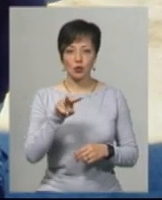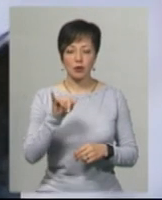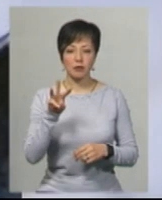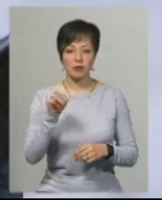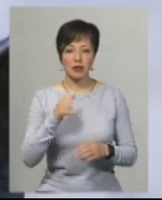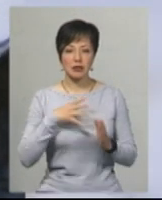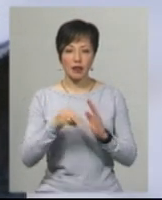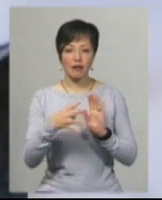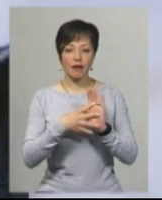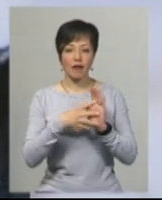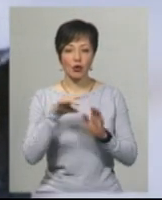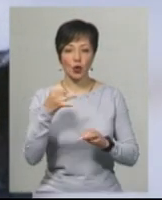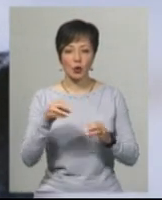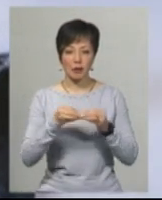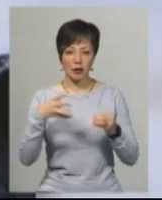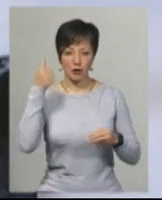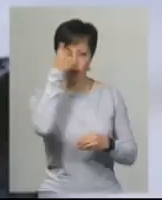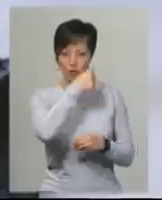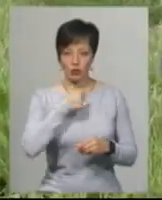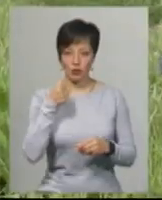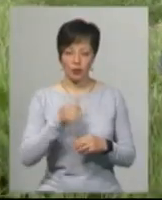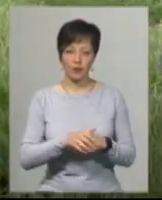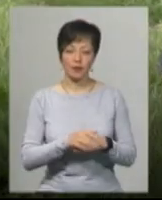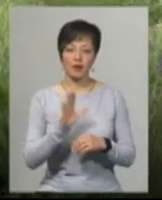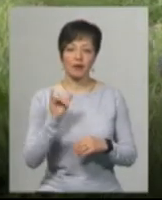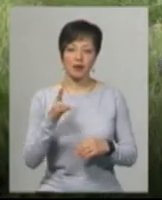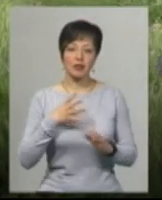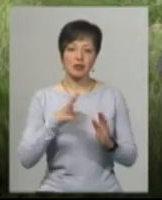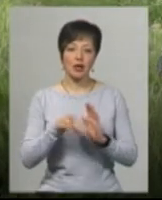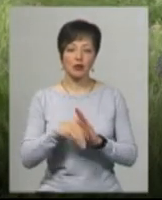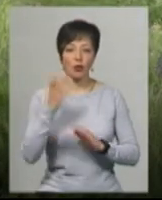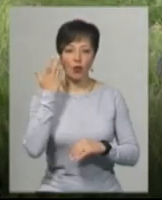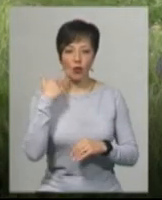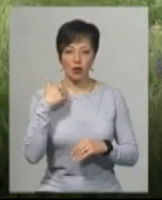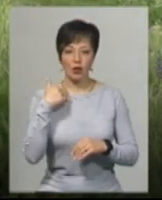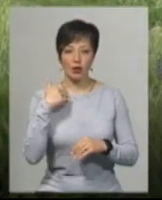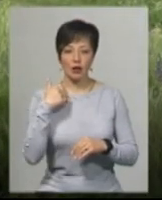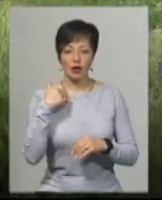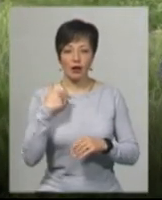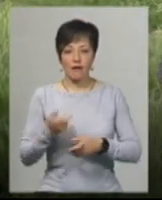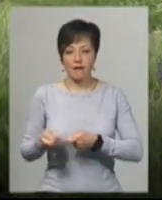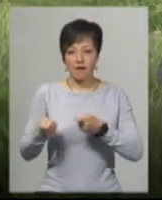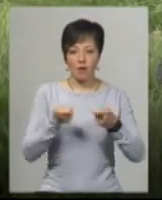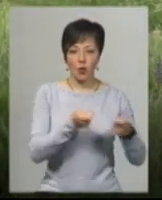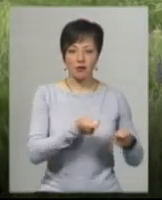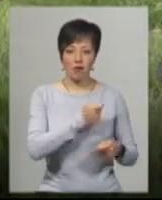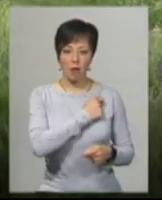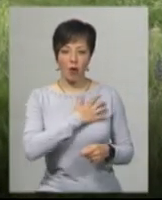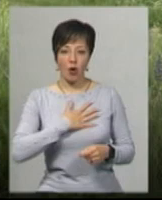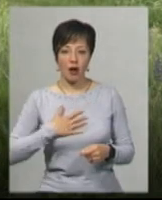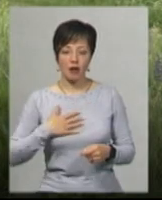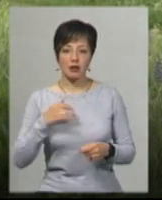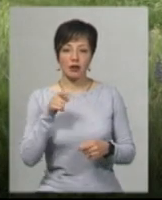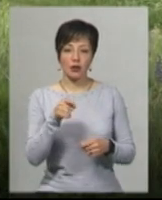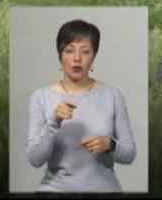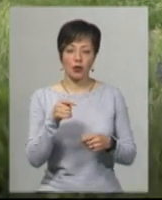9 лютого 2015 року. Він загинув, коли вивозив поранених і його